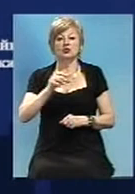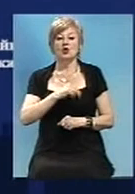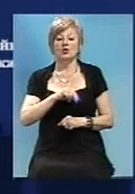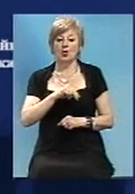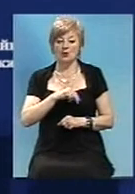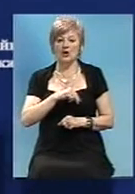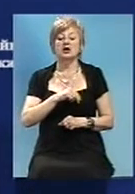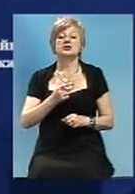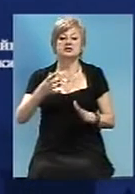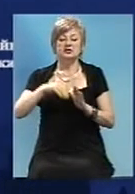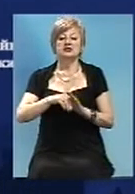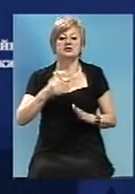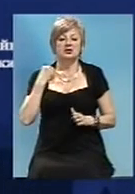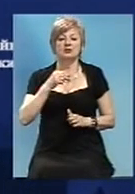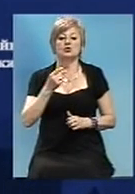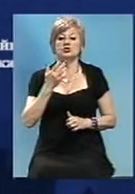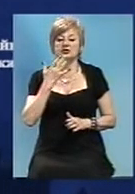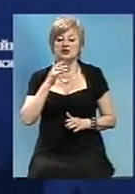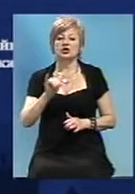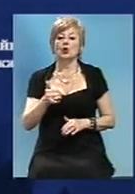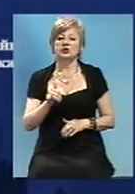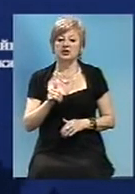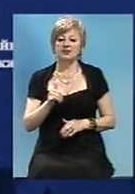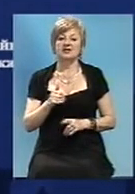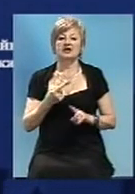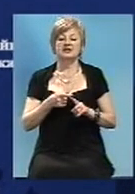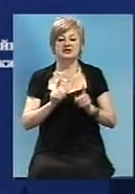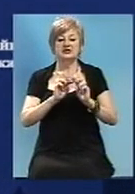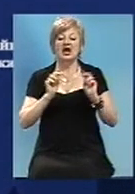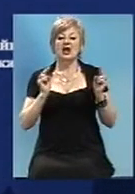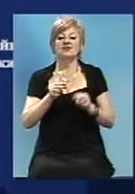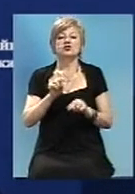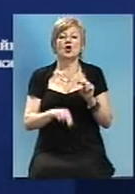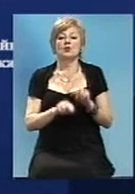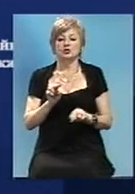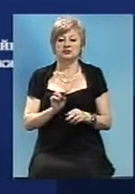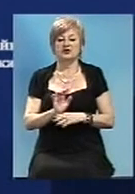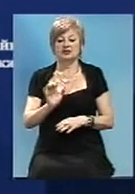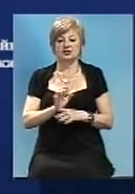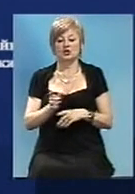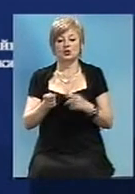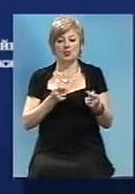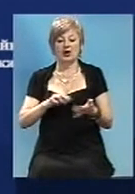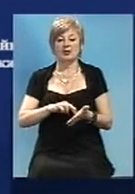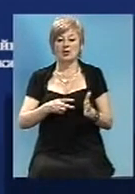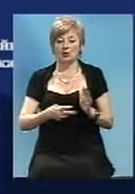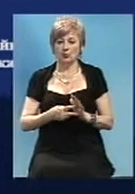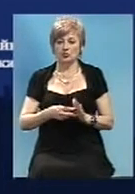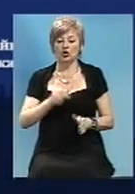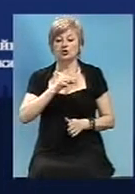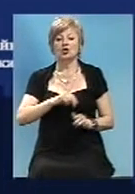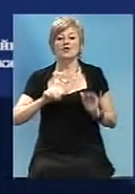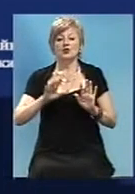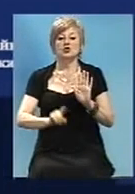аспірантурі Запорізького національного технічного університету на кафедрі будівельне виробництво та управління проєктами. Трудову діяльність